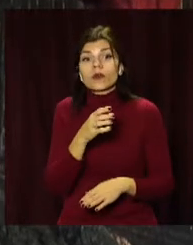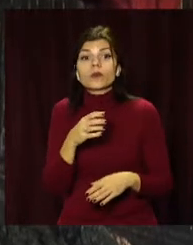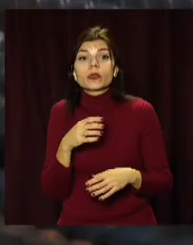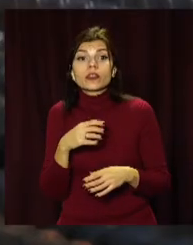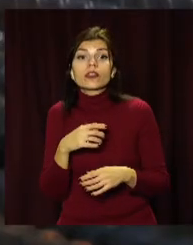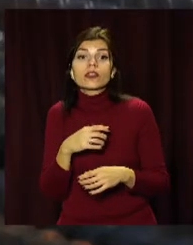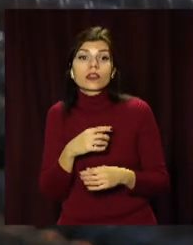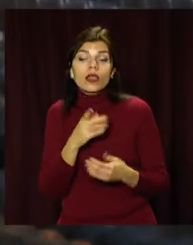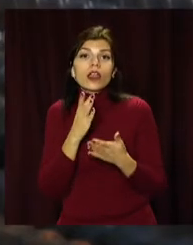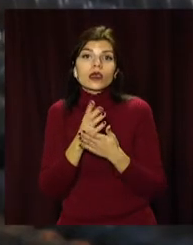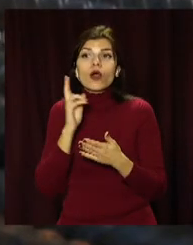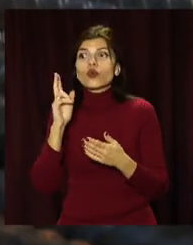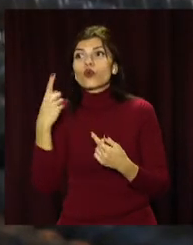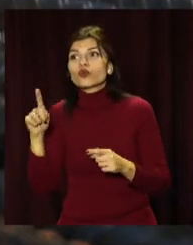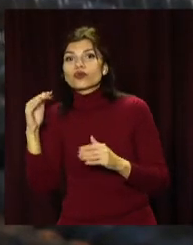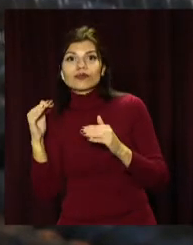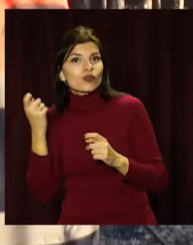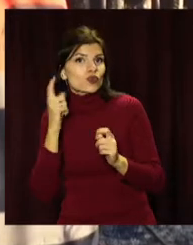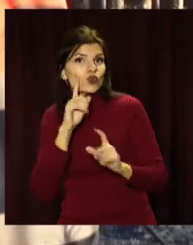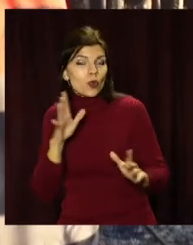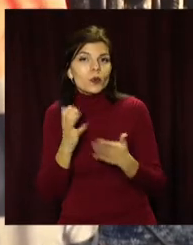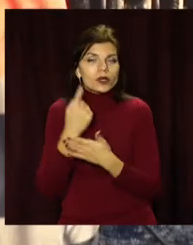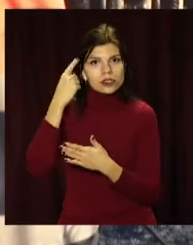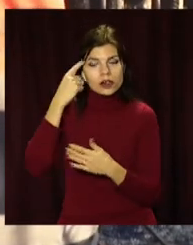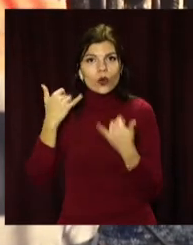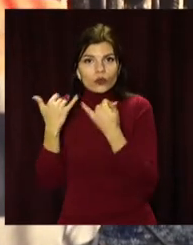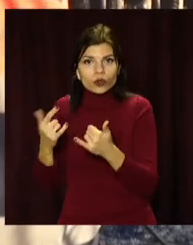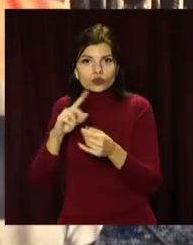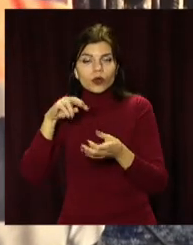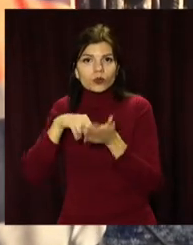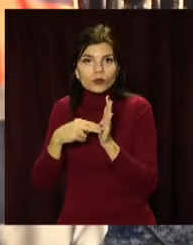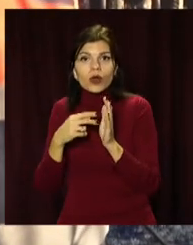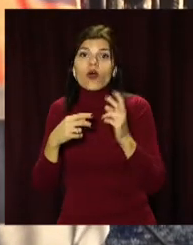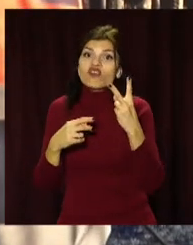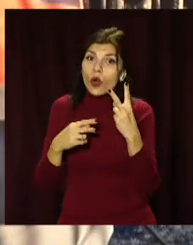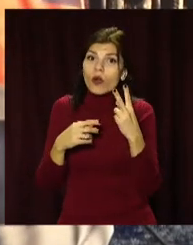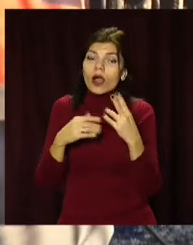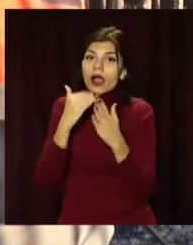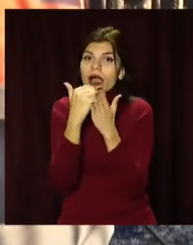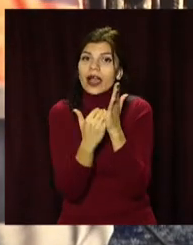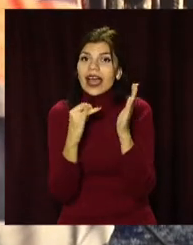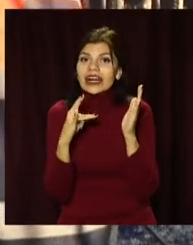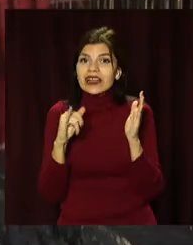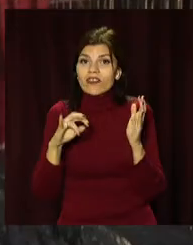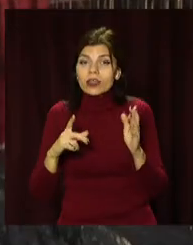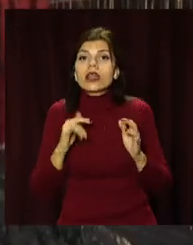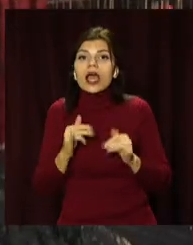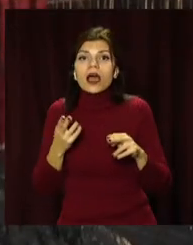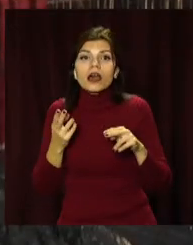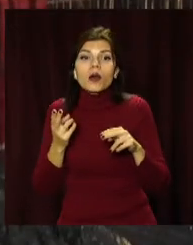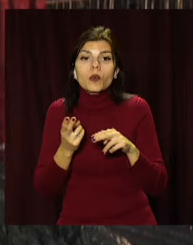звертати є некомфортним для водія. Тому проєктуються розв'язки саме в двох або більше рівнях для забезпечення